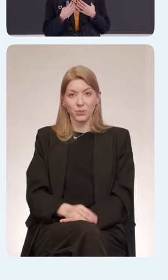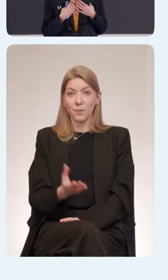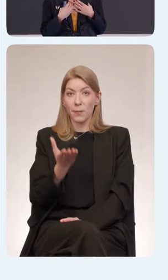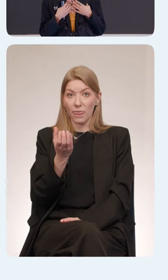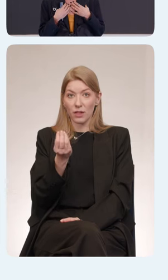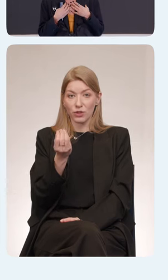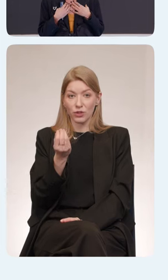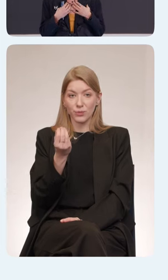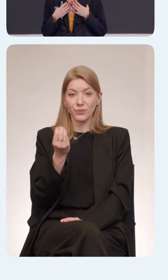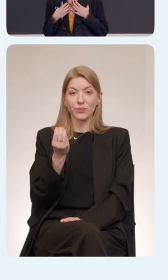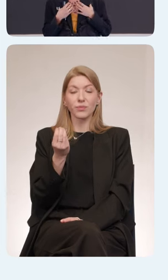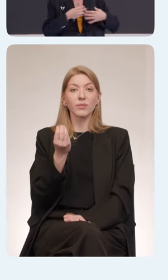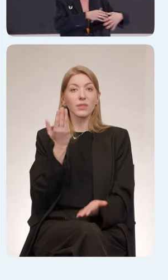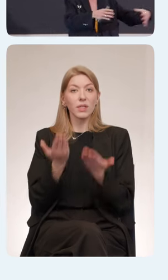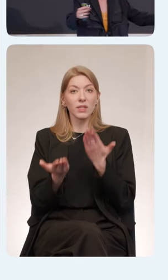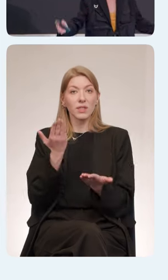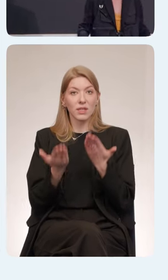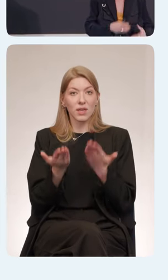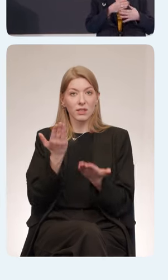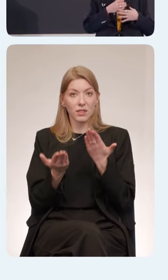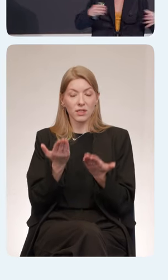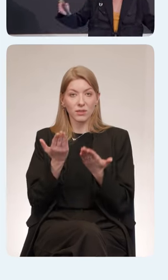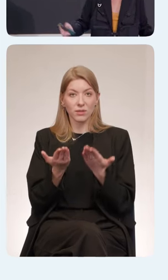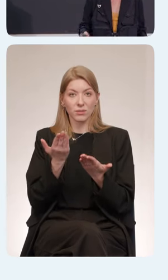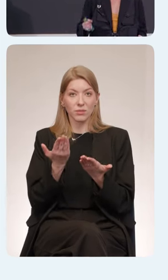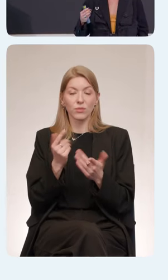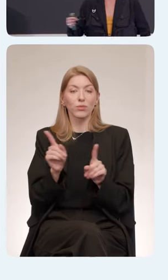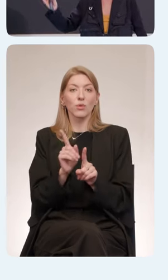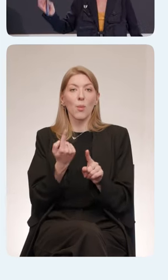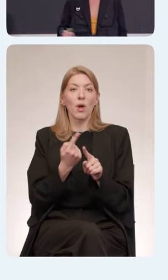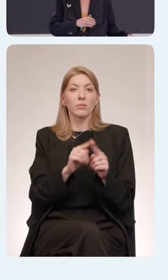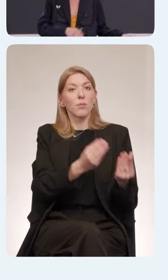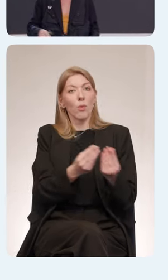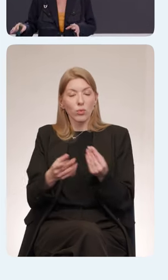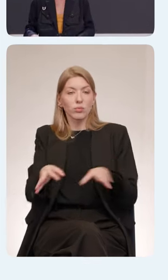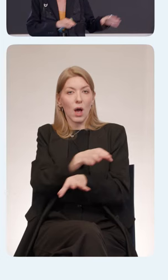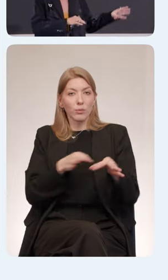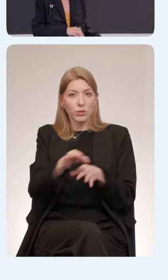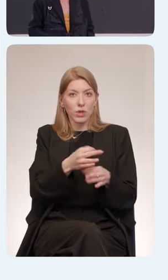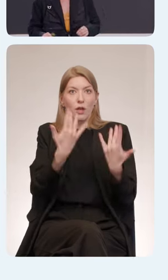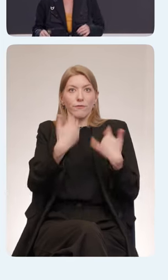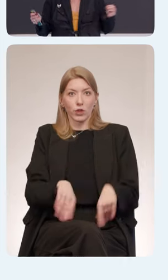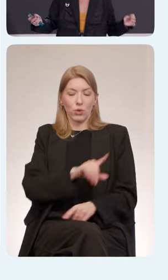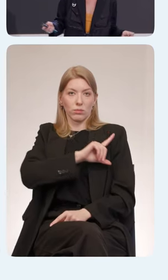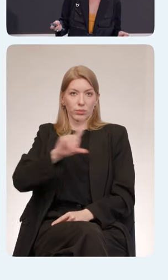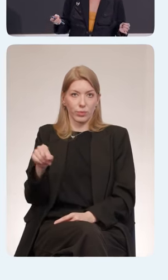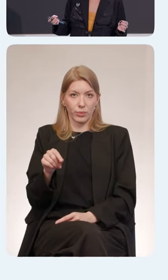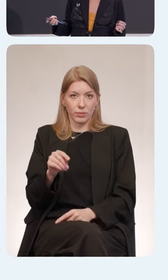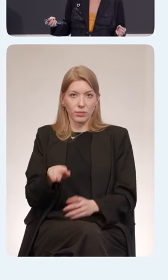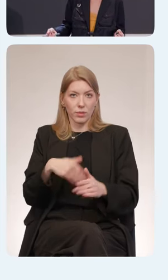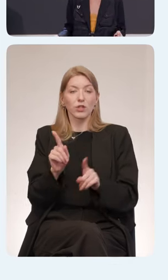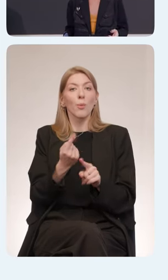достигаете таким трудом, не остались как бы просто чем-то, что вы обсудили и пошли там дальше около кулера кофе пить,